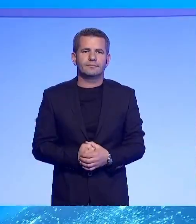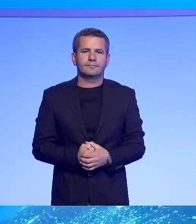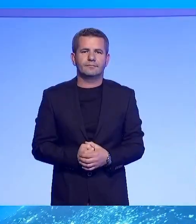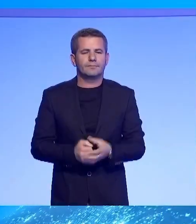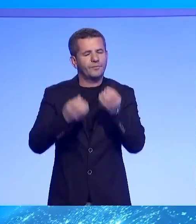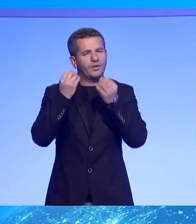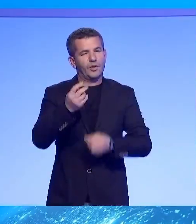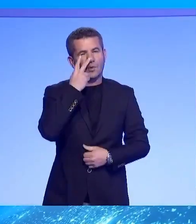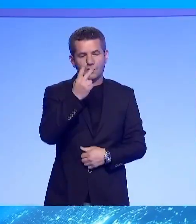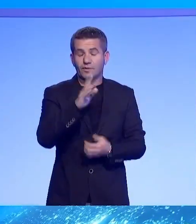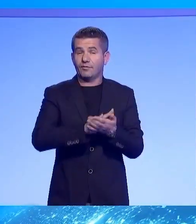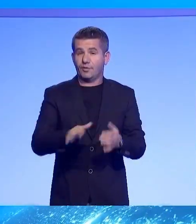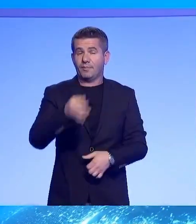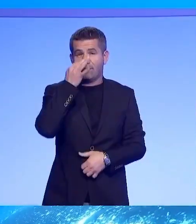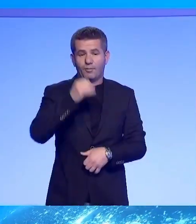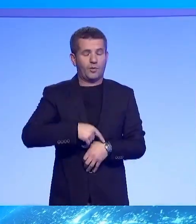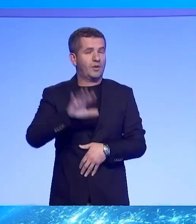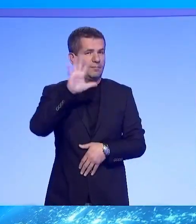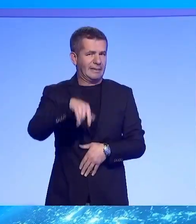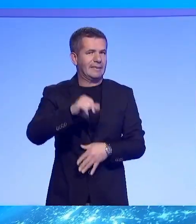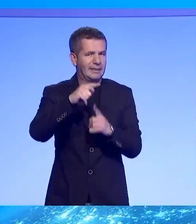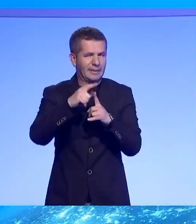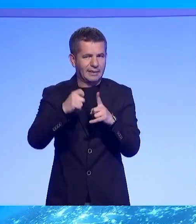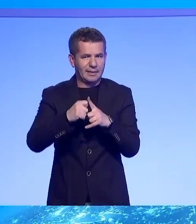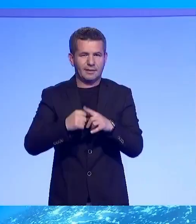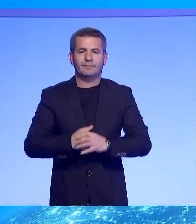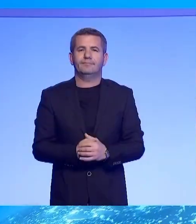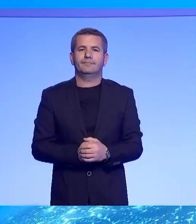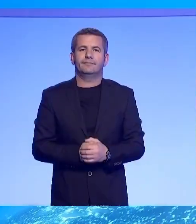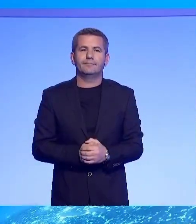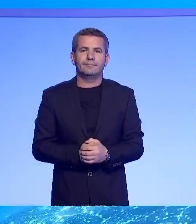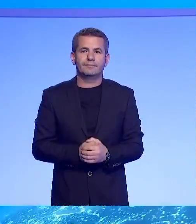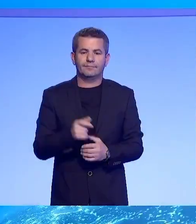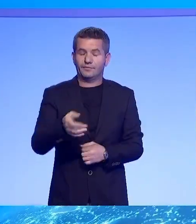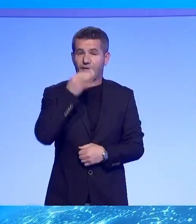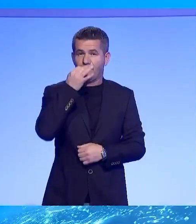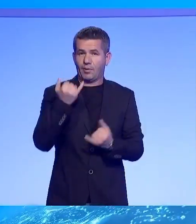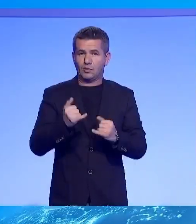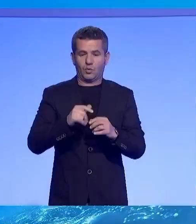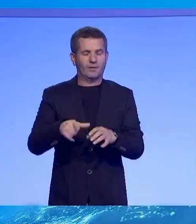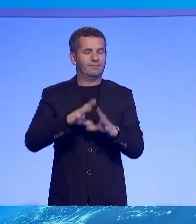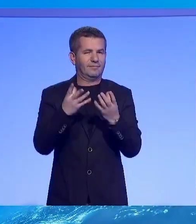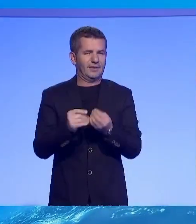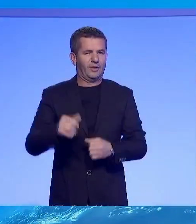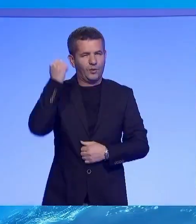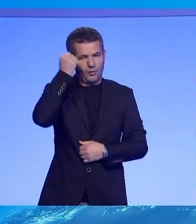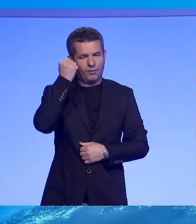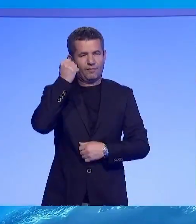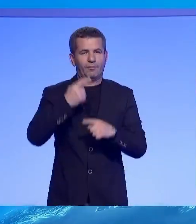Të ndëruar shëkues për shëndetje popeloj me magazinën informative editore Info Plus, me ju së do tjemë unë Gentjana Begoli Pustina.